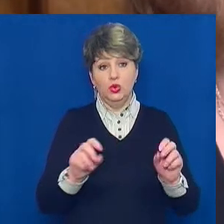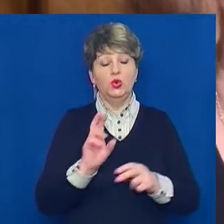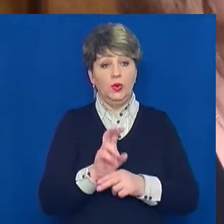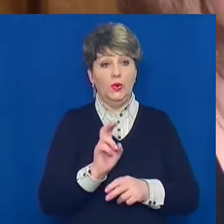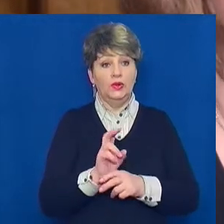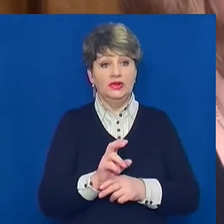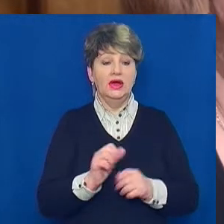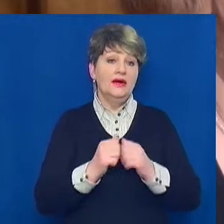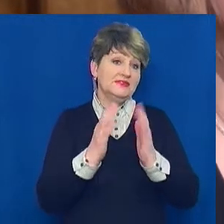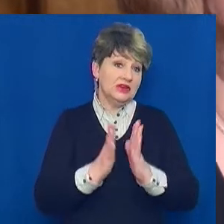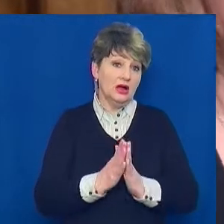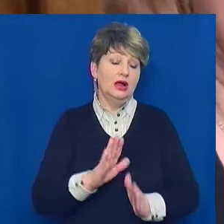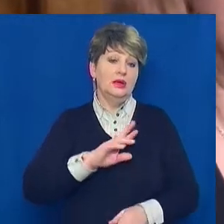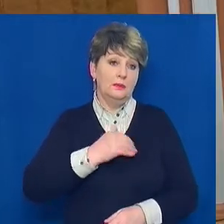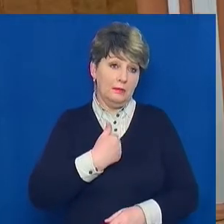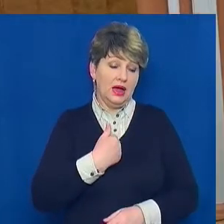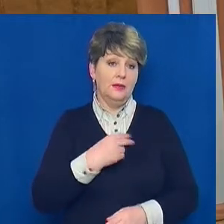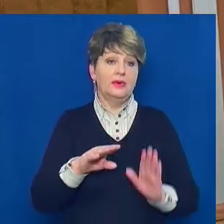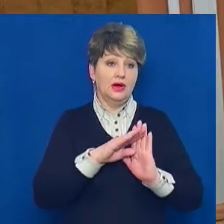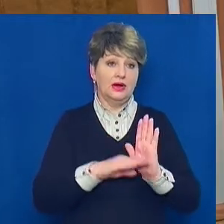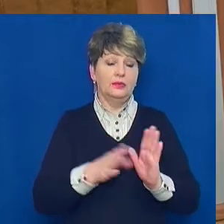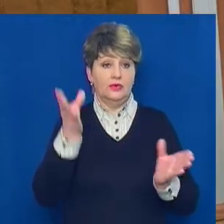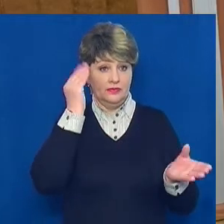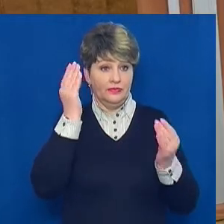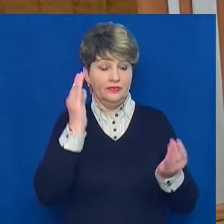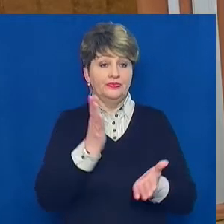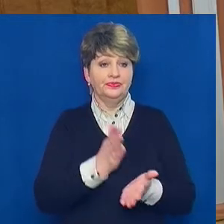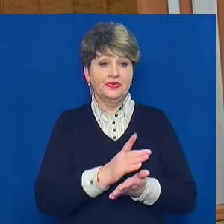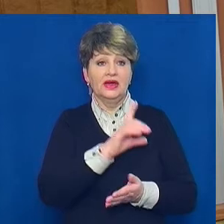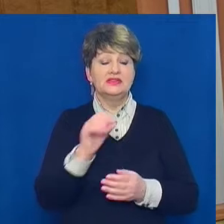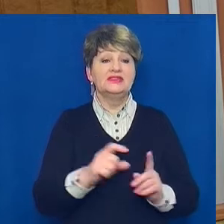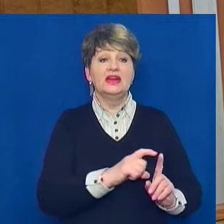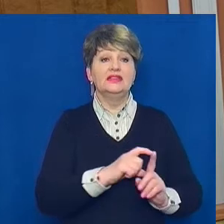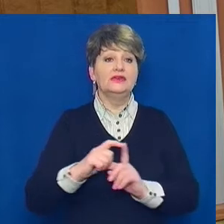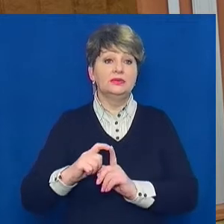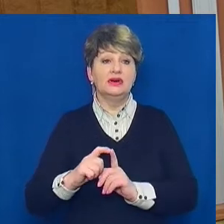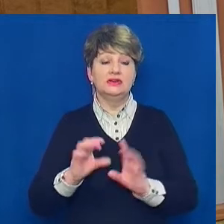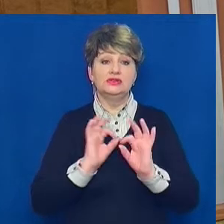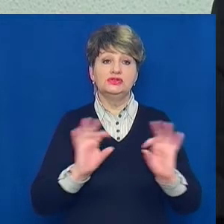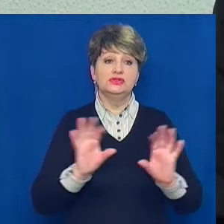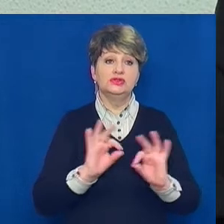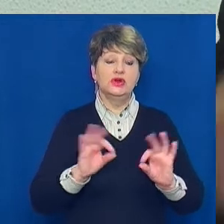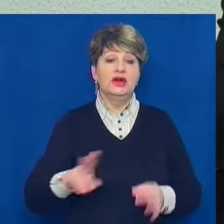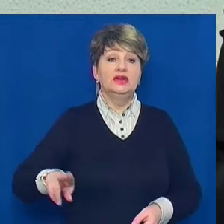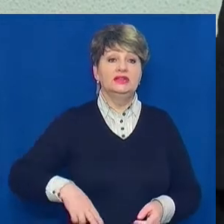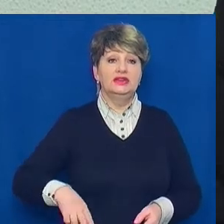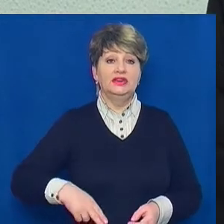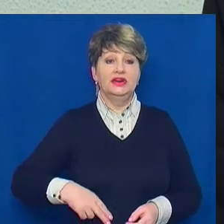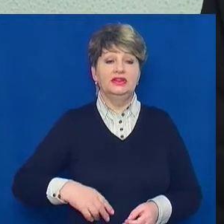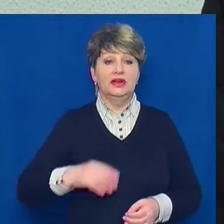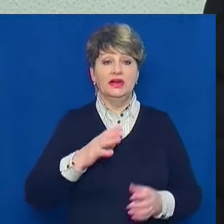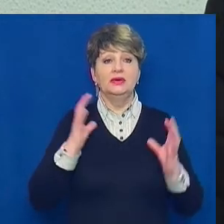і в загальному ми програму вивчаємо. За інформацією директора Департаменту охорони здоров'я та медичних послуг Черкас Олега Стадника,